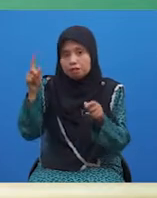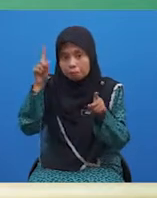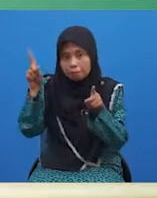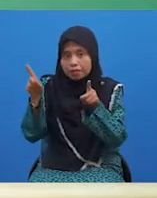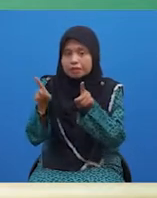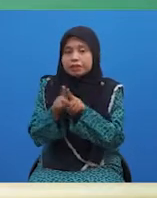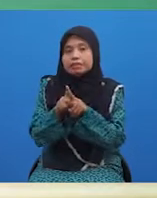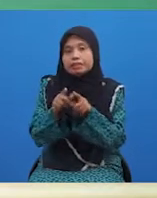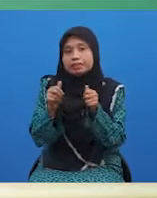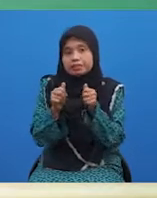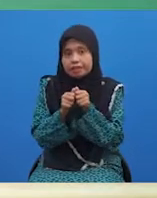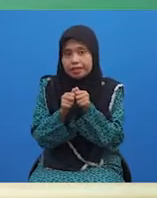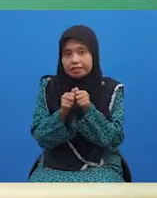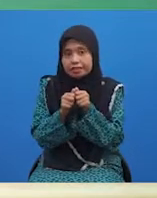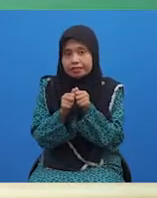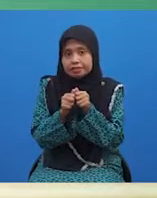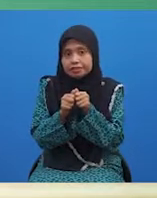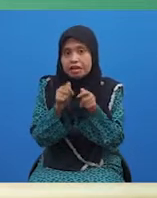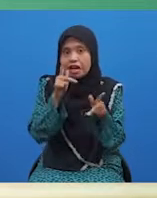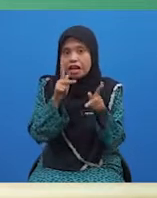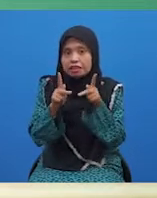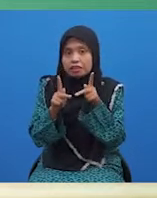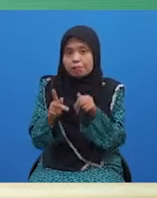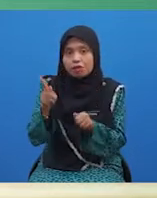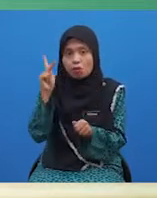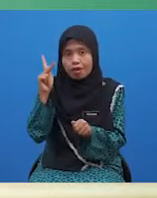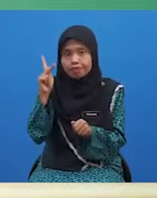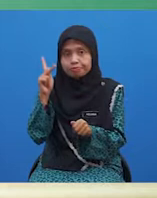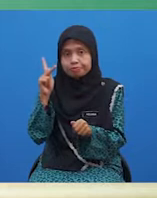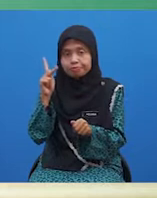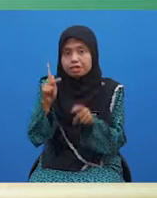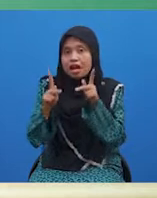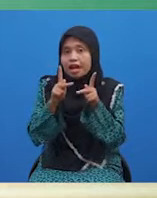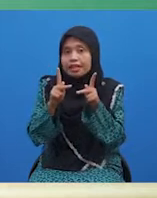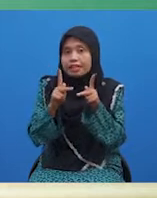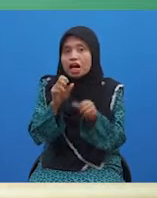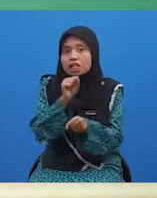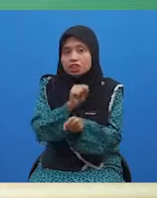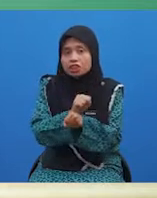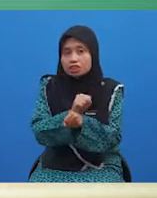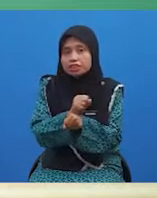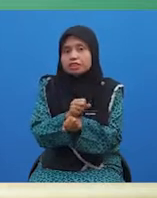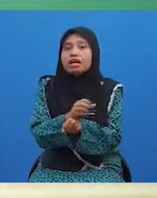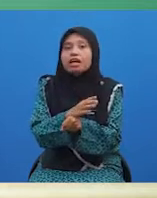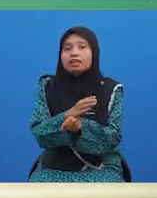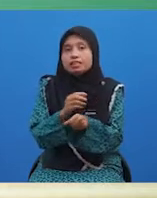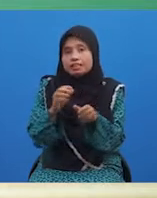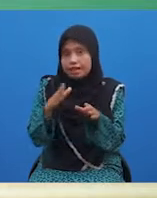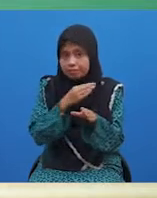digeruni masyarakat. Dipadankan pula dengan unsur binaan dua iaitu kata penguat,